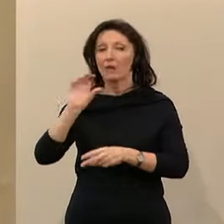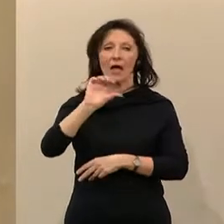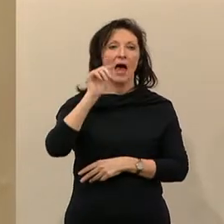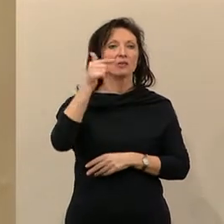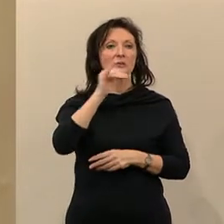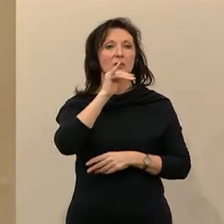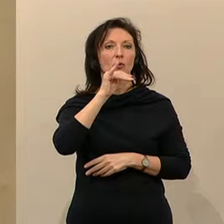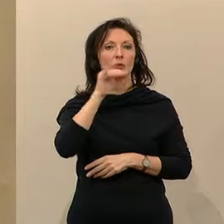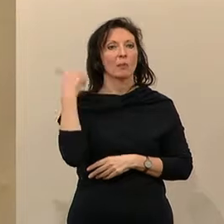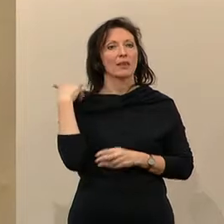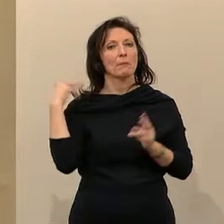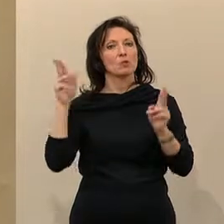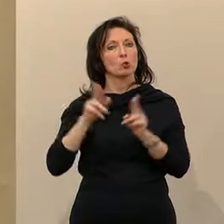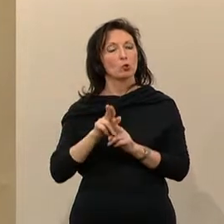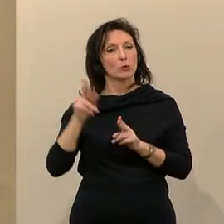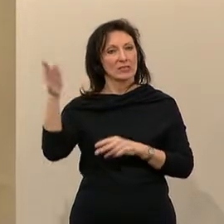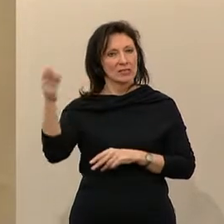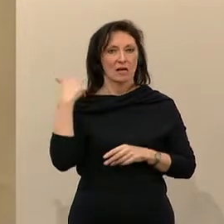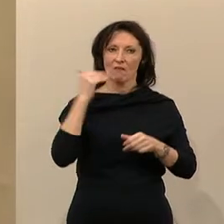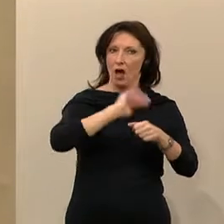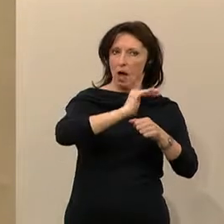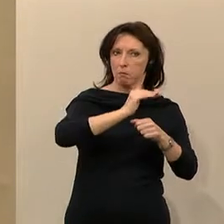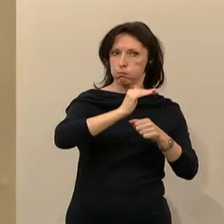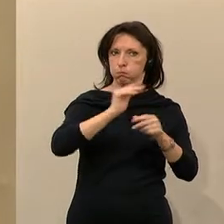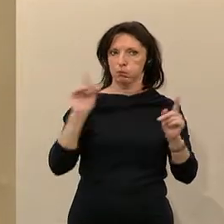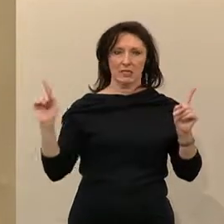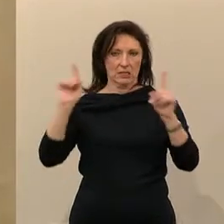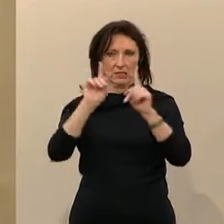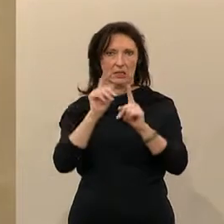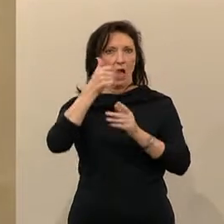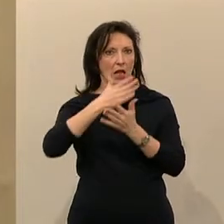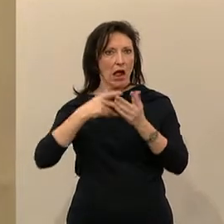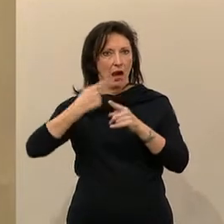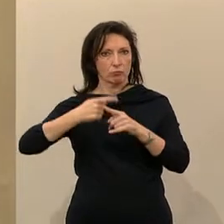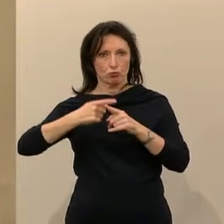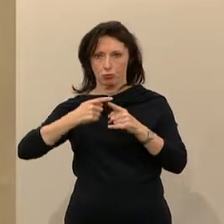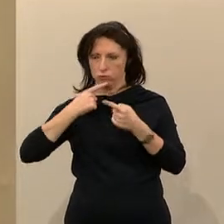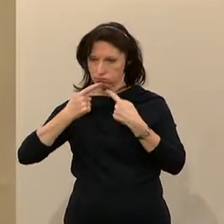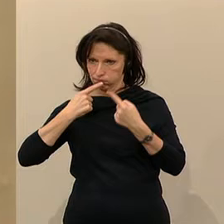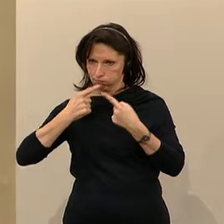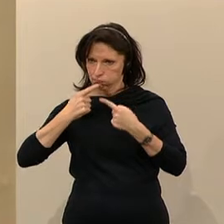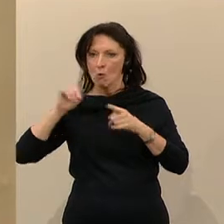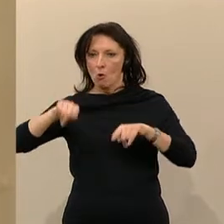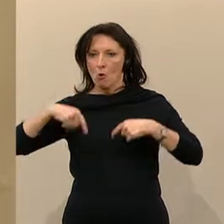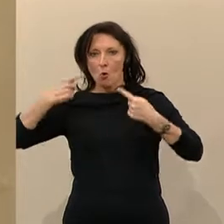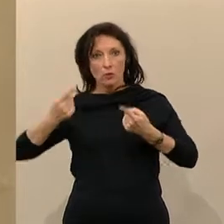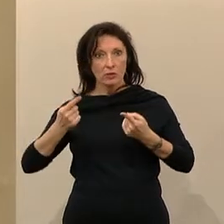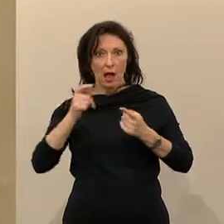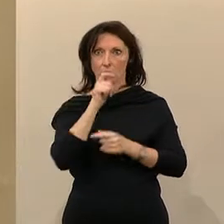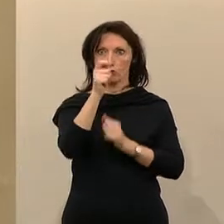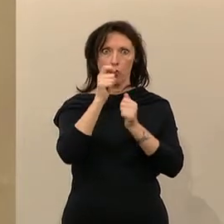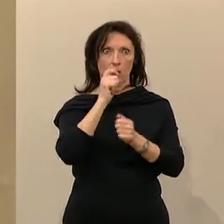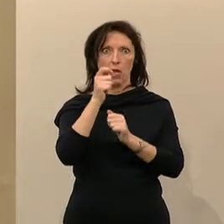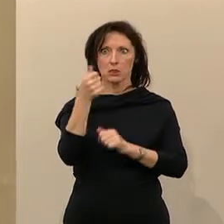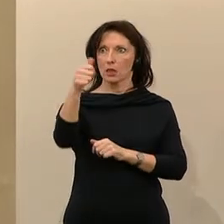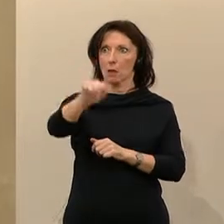nach einem eineinhalbstündigen Gespräch mit Peter Pilz diesem in die Hand versprochen und anschließend vor Journalisten per Interview